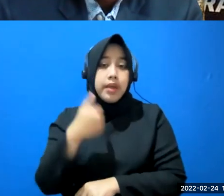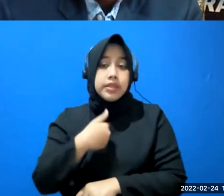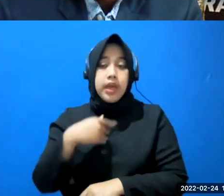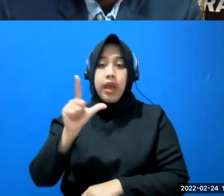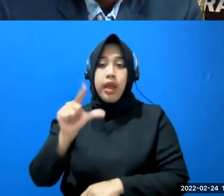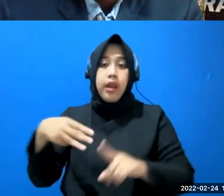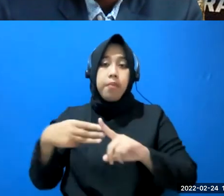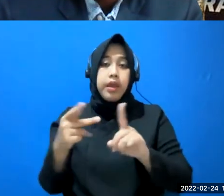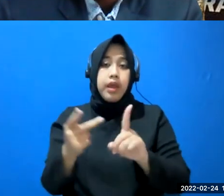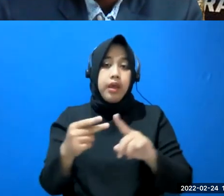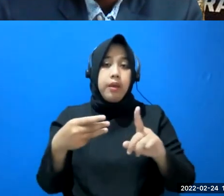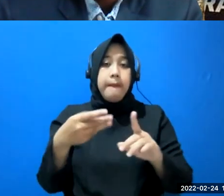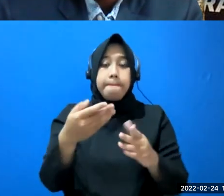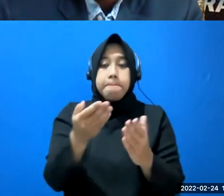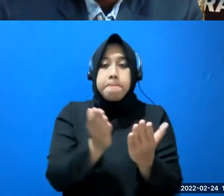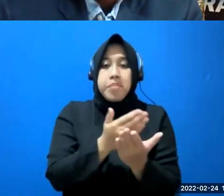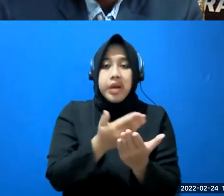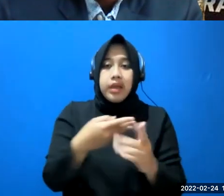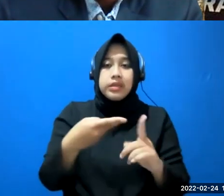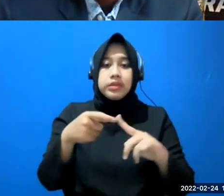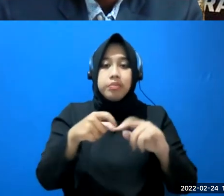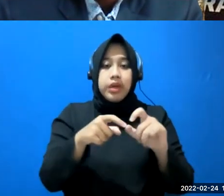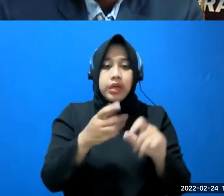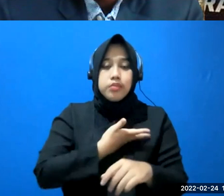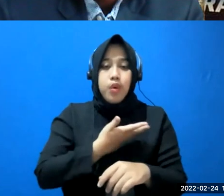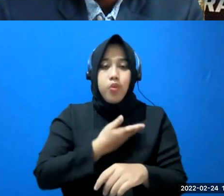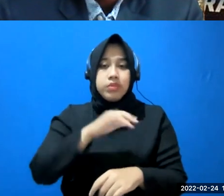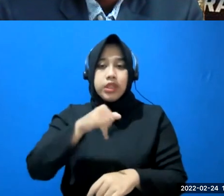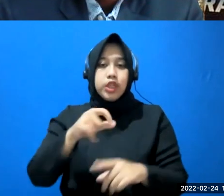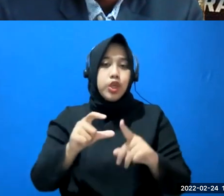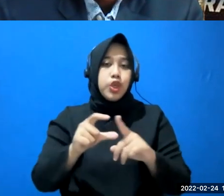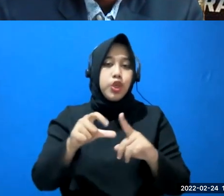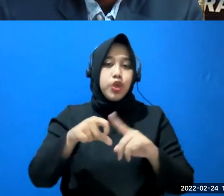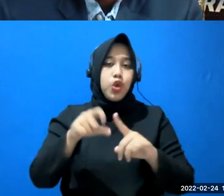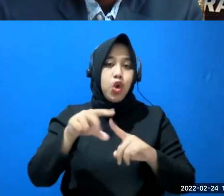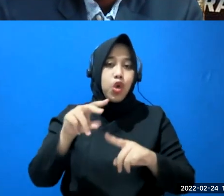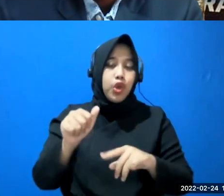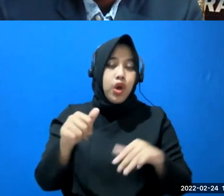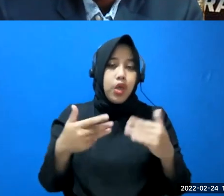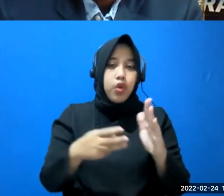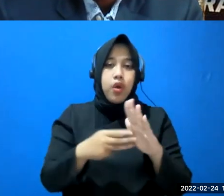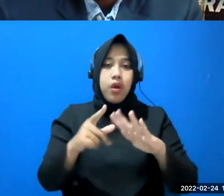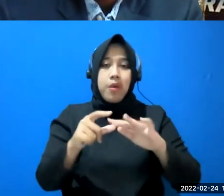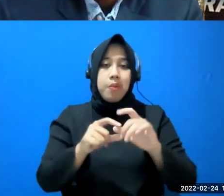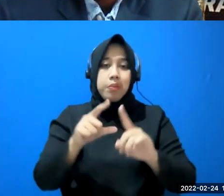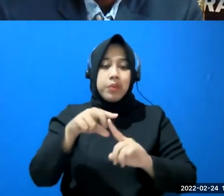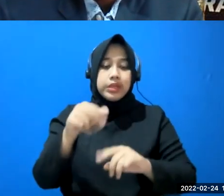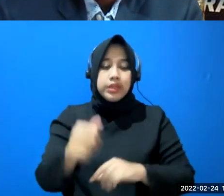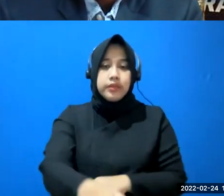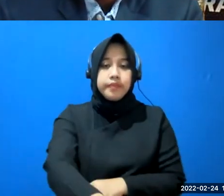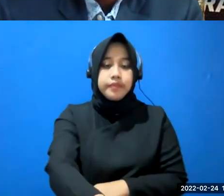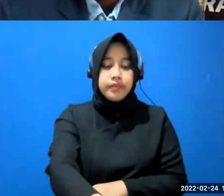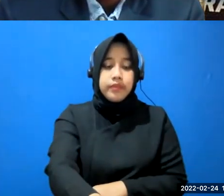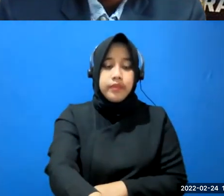berkas-berkas itu dipakai buat orang yang mau jadi dokter yang mau jadi master atau apa ya master ya